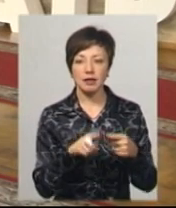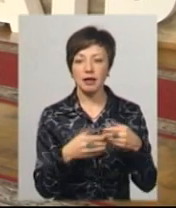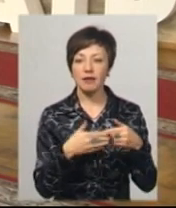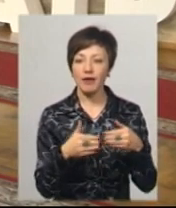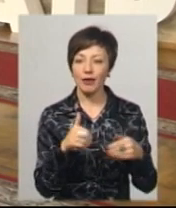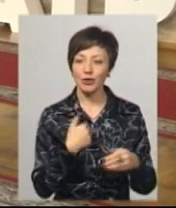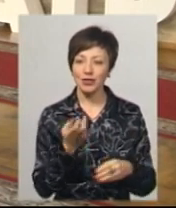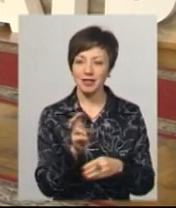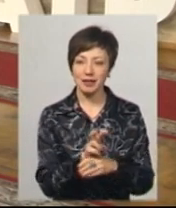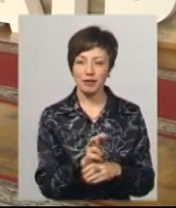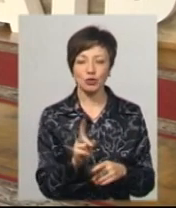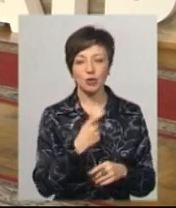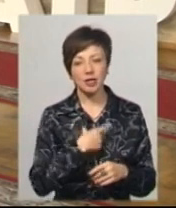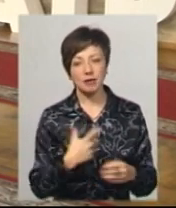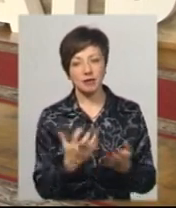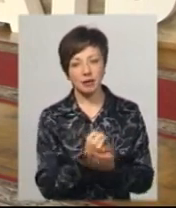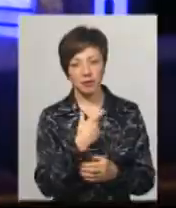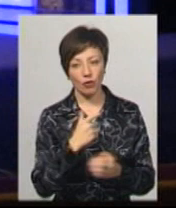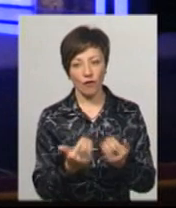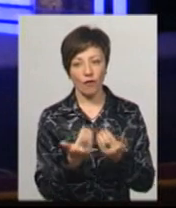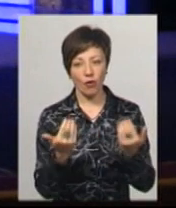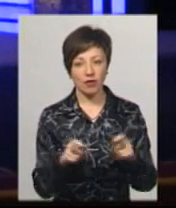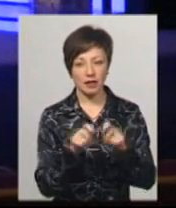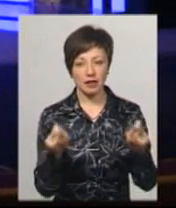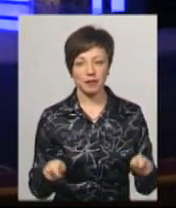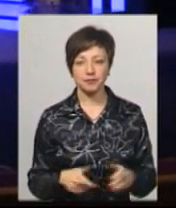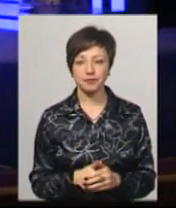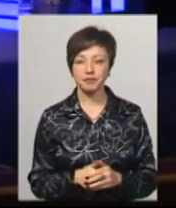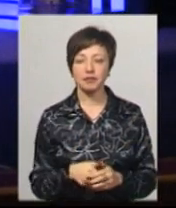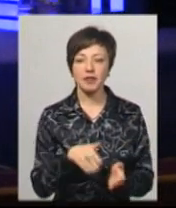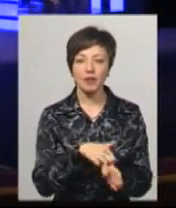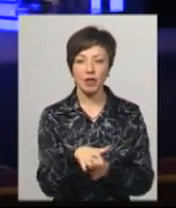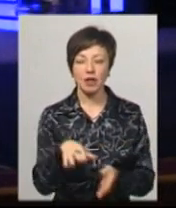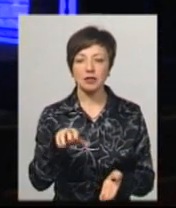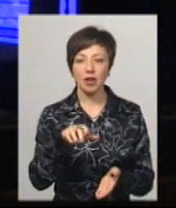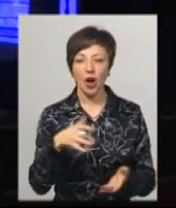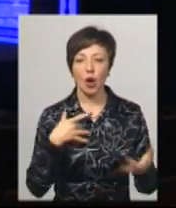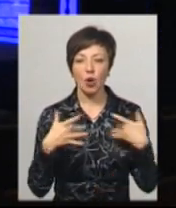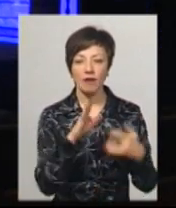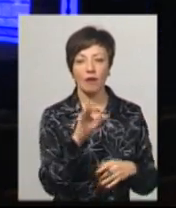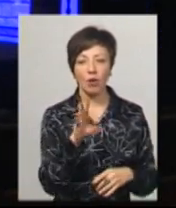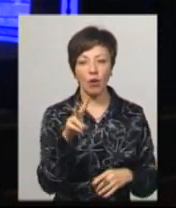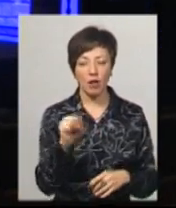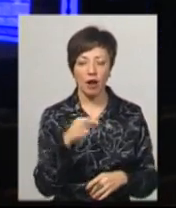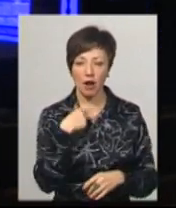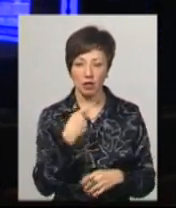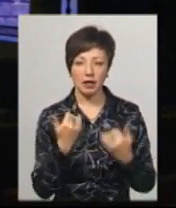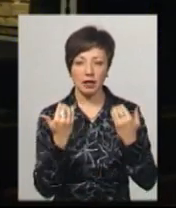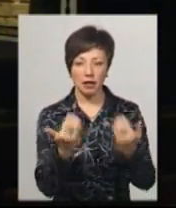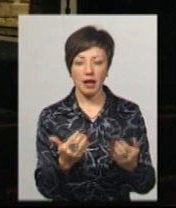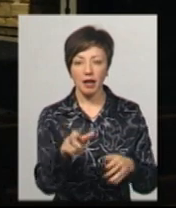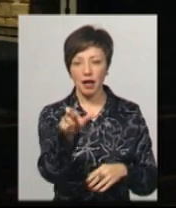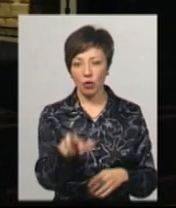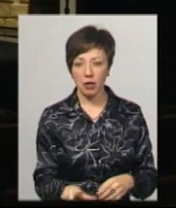він хоче зайти, що він для себе нового відкриє. Виконавиця ролі Віоли, заслужена артистка України Валентина Головко каже, для неї її